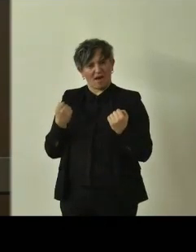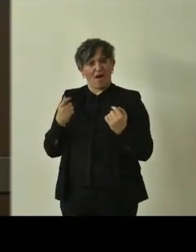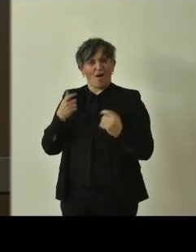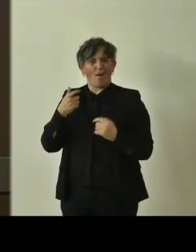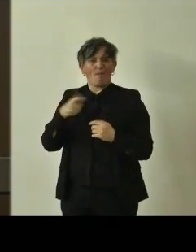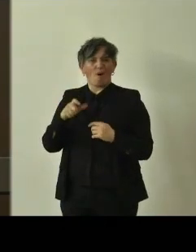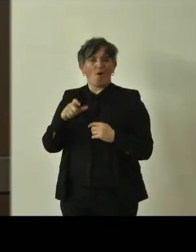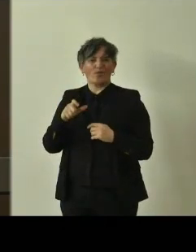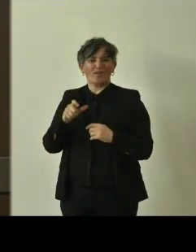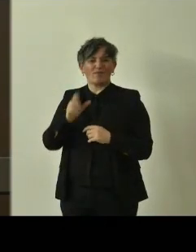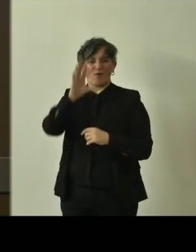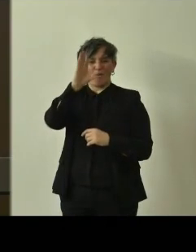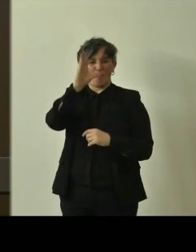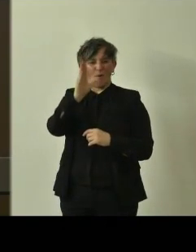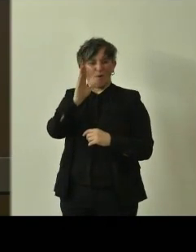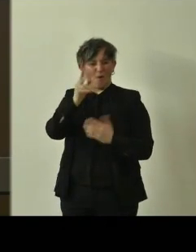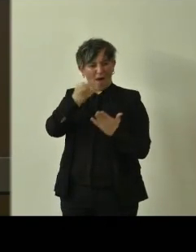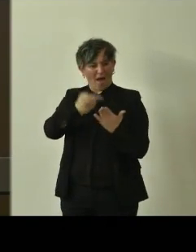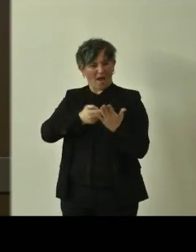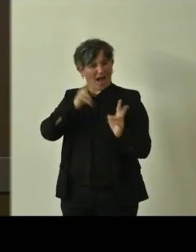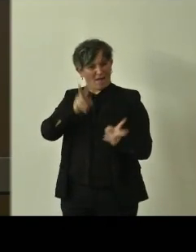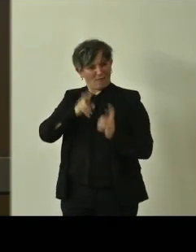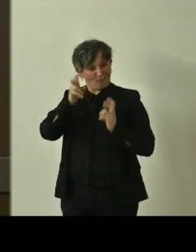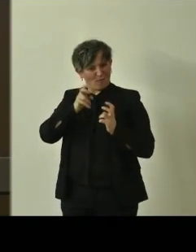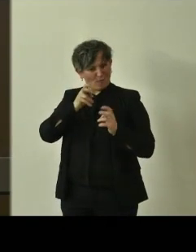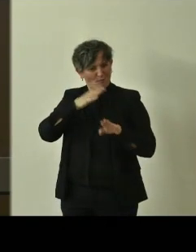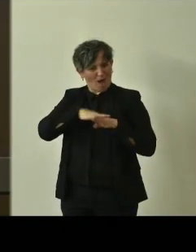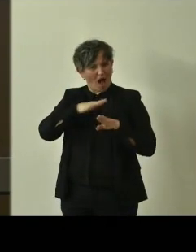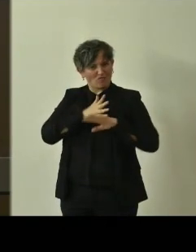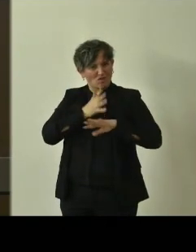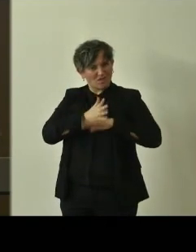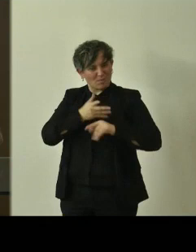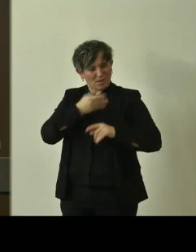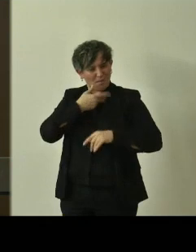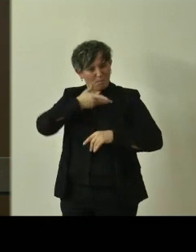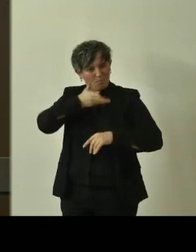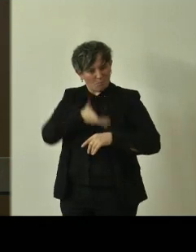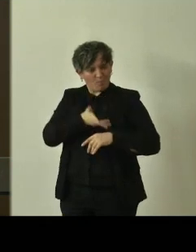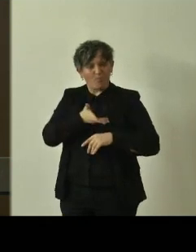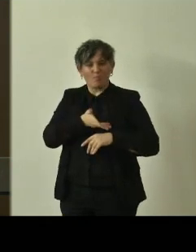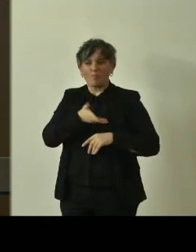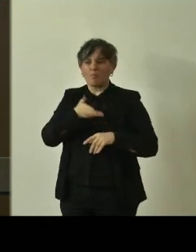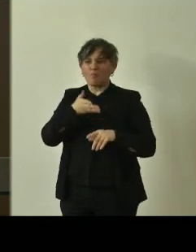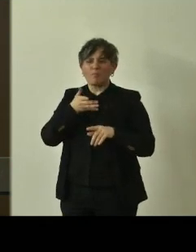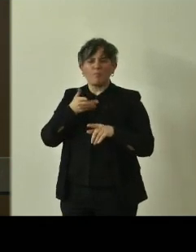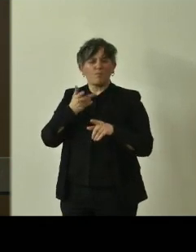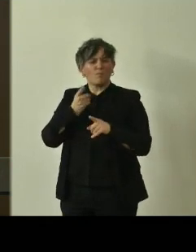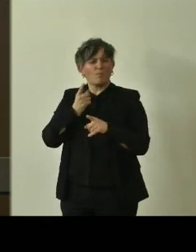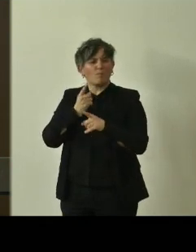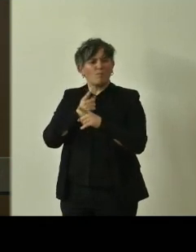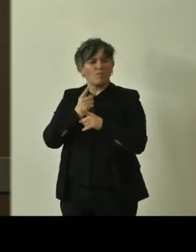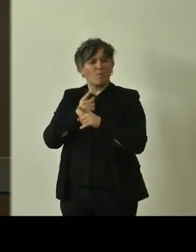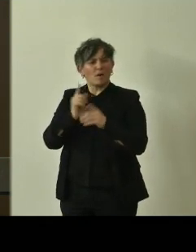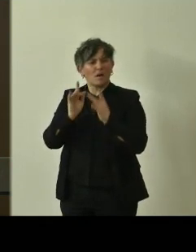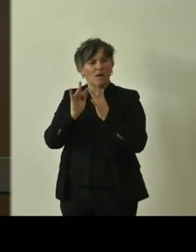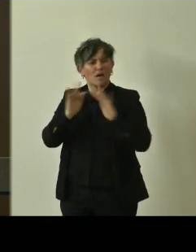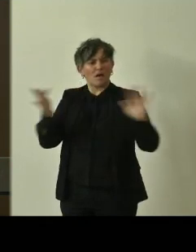e fruizione di questo catalogo, noi oltre a pubblicarlo come elenco Excel nei siti